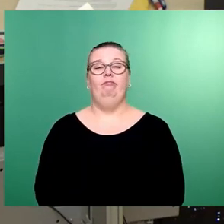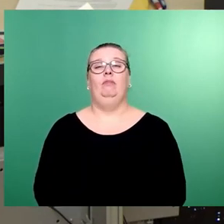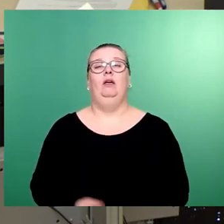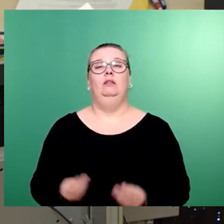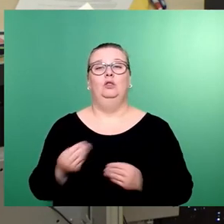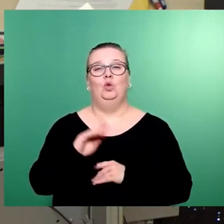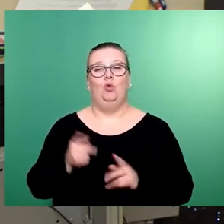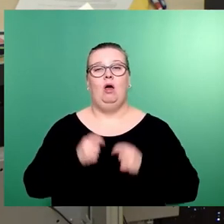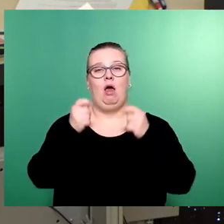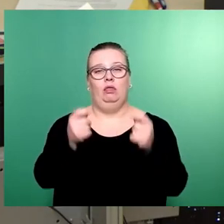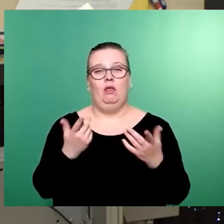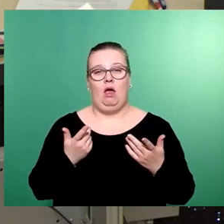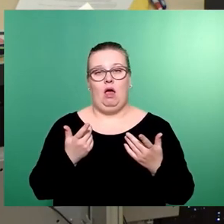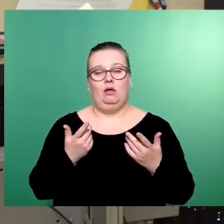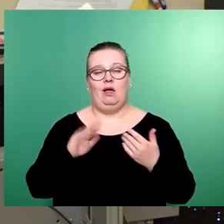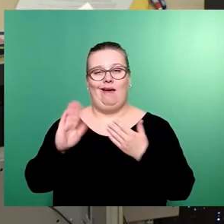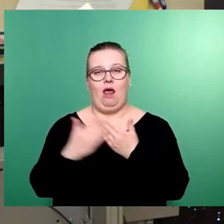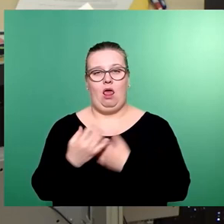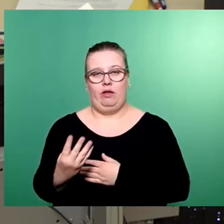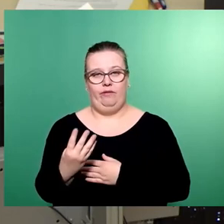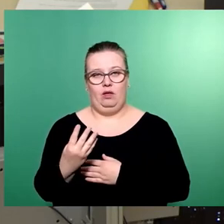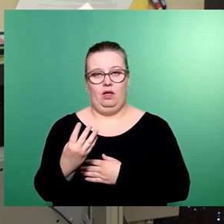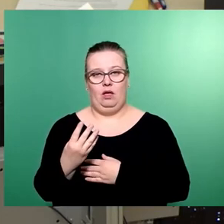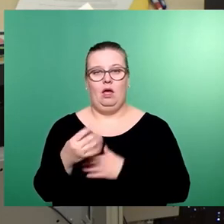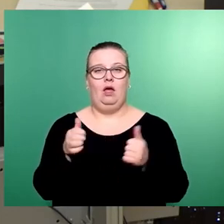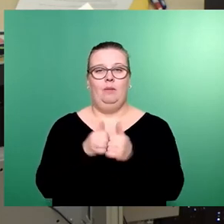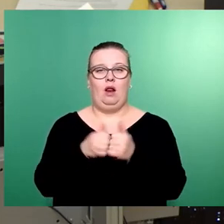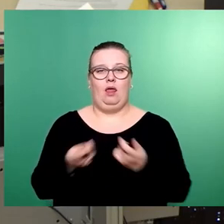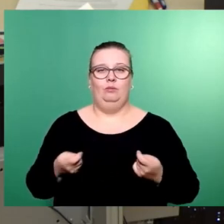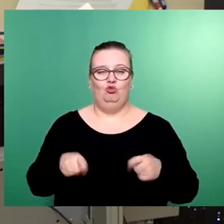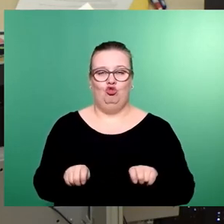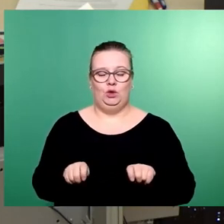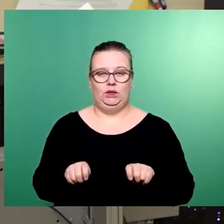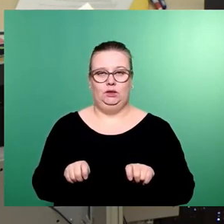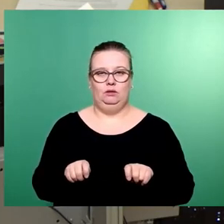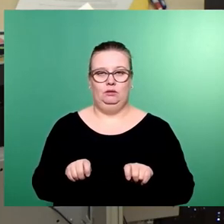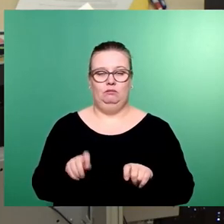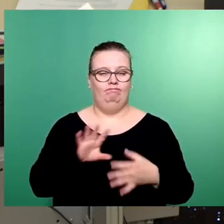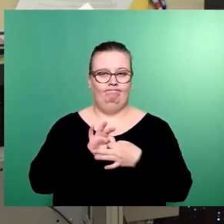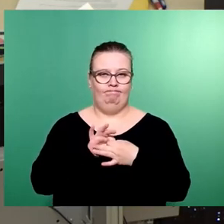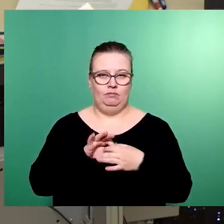Antrag in der Anlage 4 Begleitbeschlüsse verankert. Ein